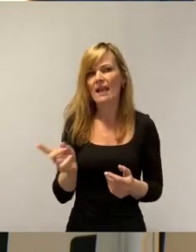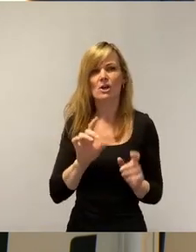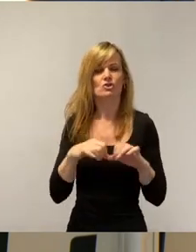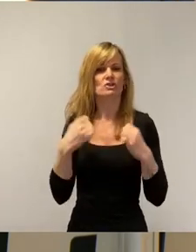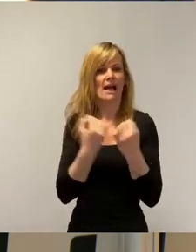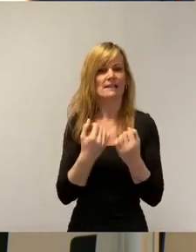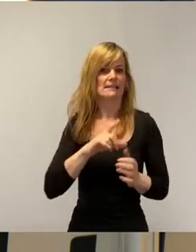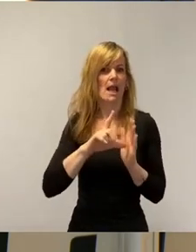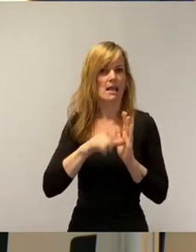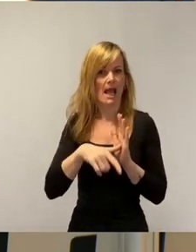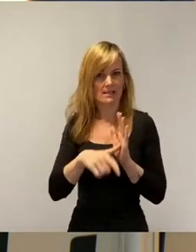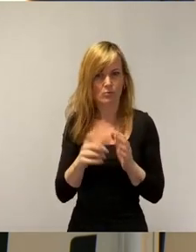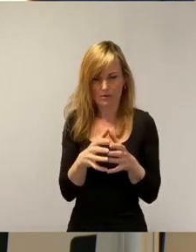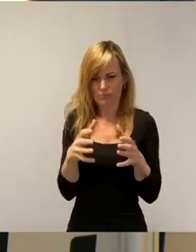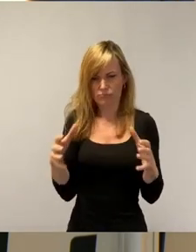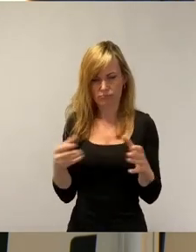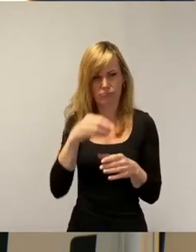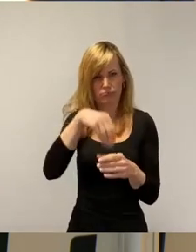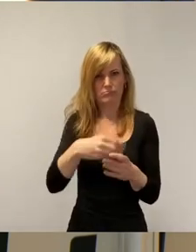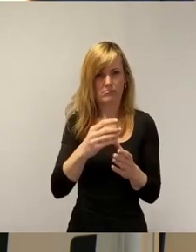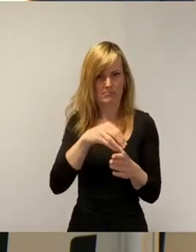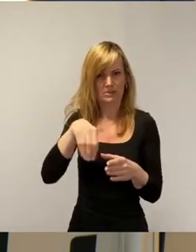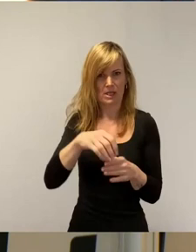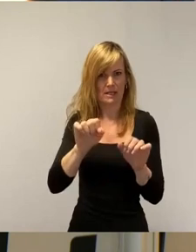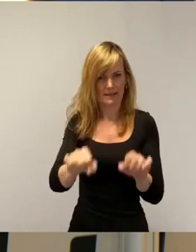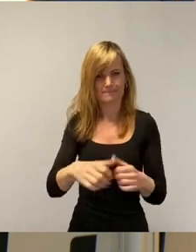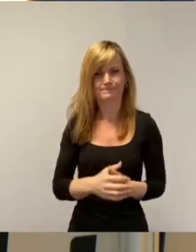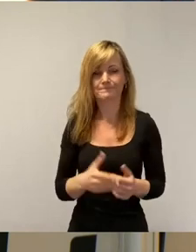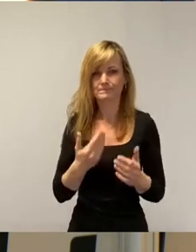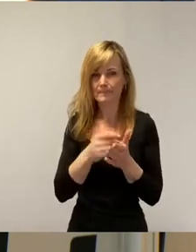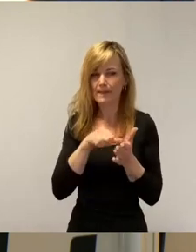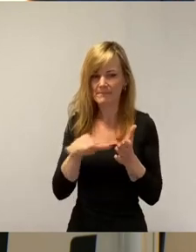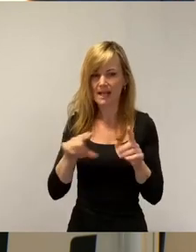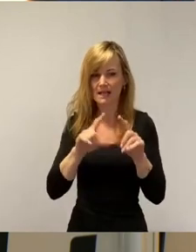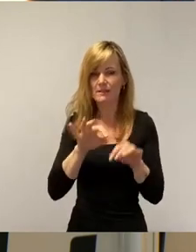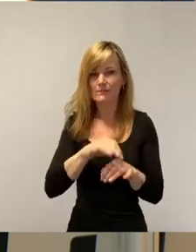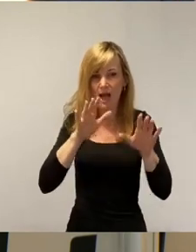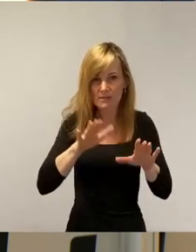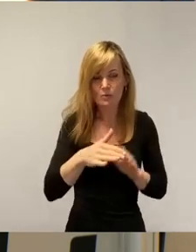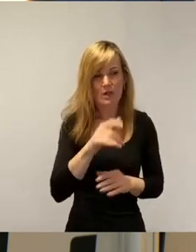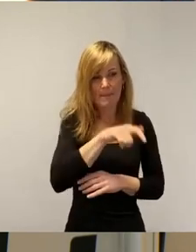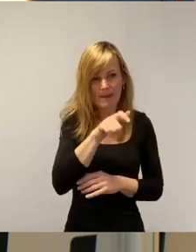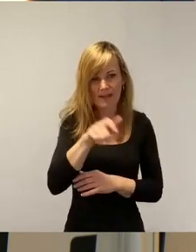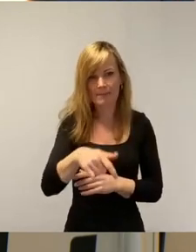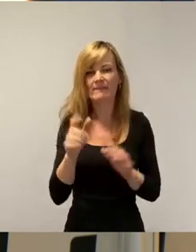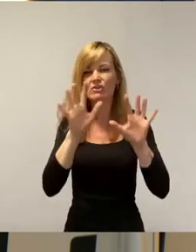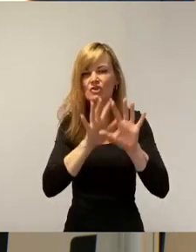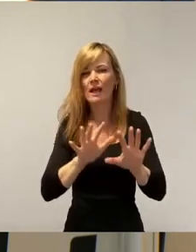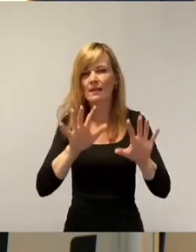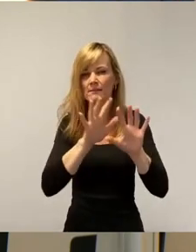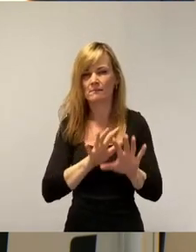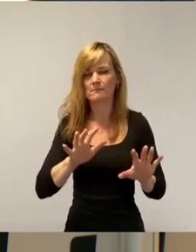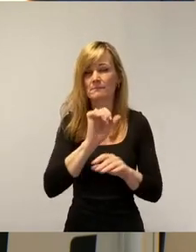ausdehnen solle. So, die Bezahlkarte für Asylbewerber, das ist ein Scheingefecht, das ist ein Präzedenzfall, wir